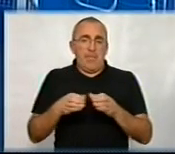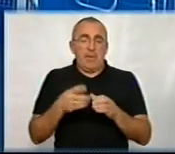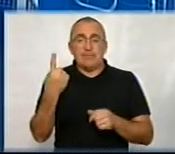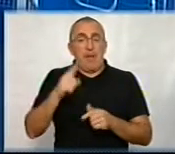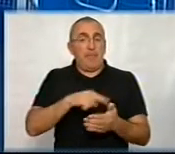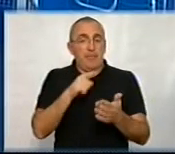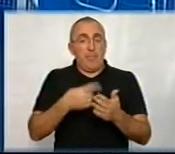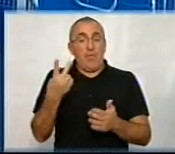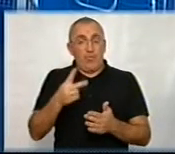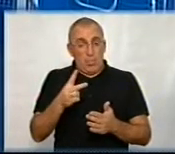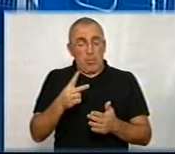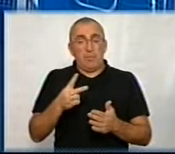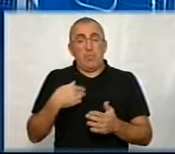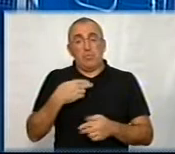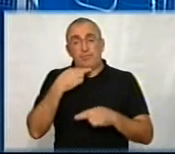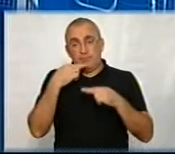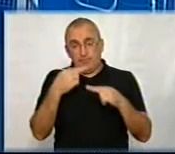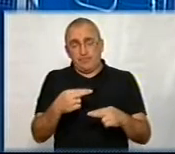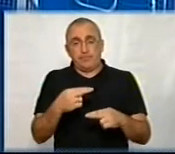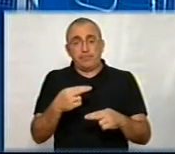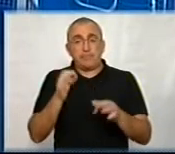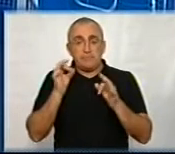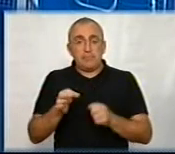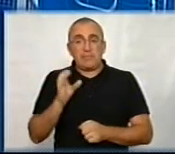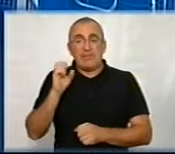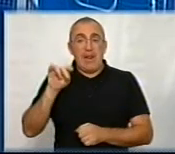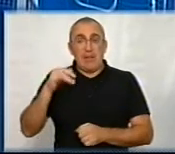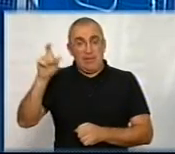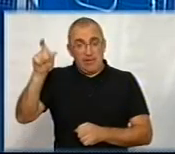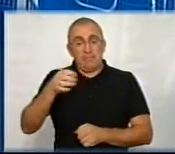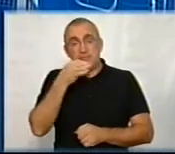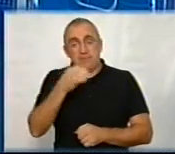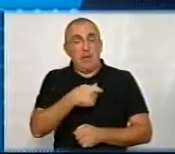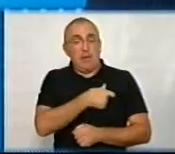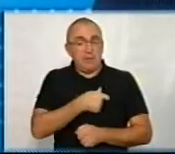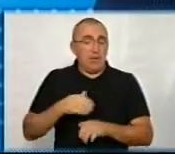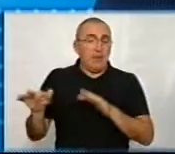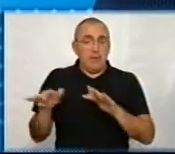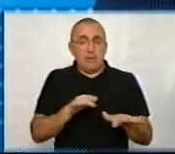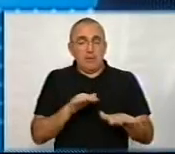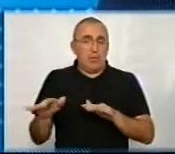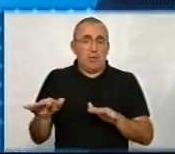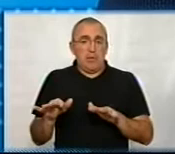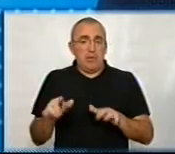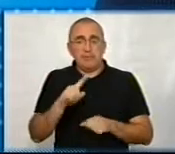питання. І друге, я хотів би це уважити, правильно пан Салантай сказав, дійсно депутати рухаються за грошіми,